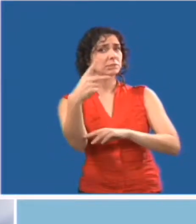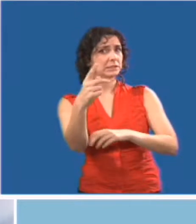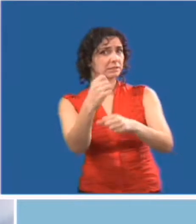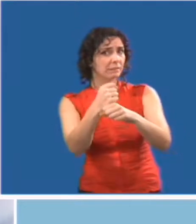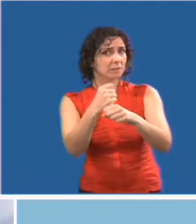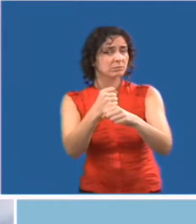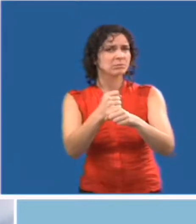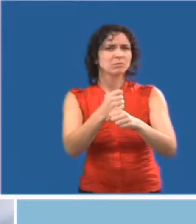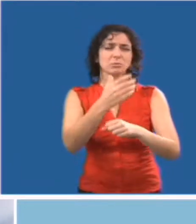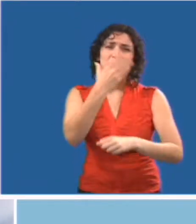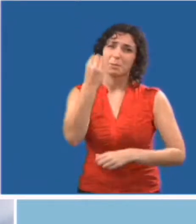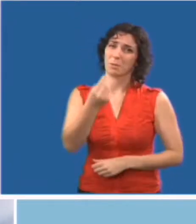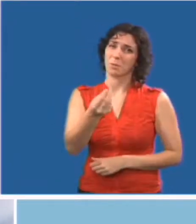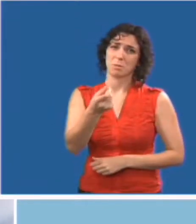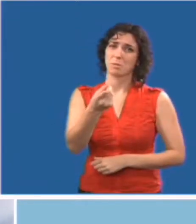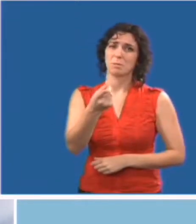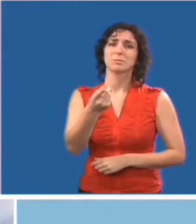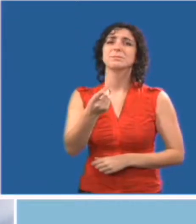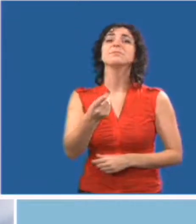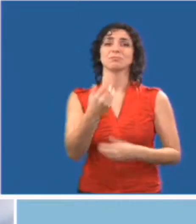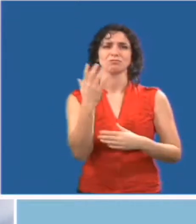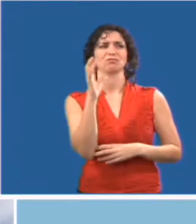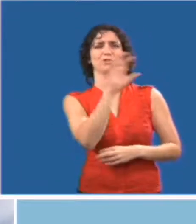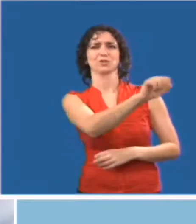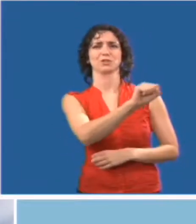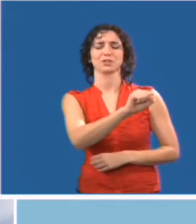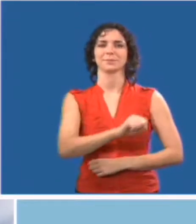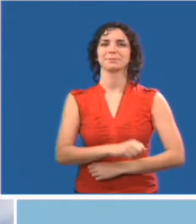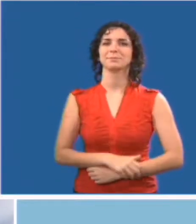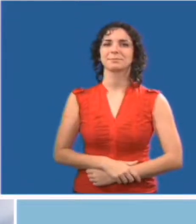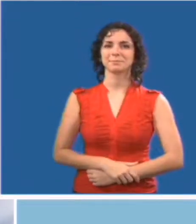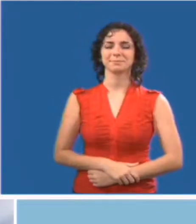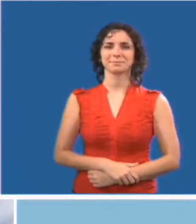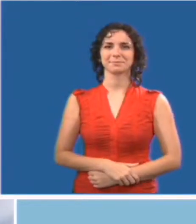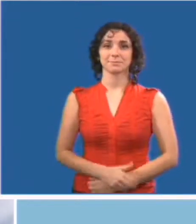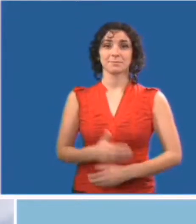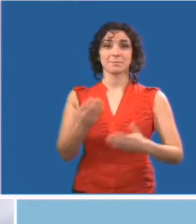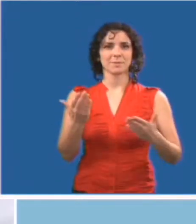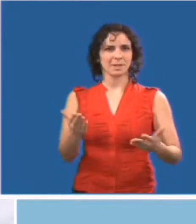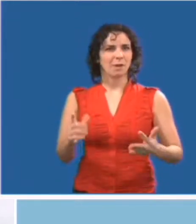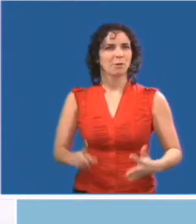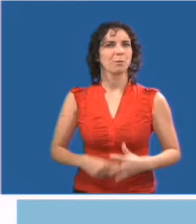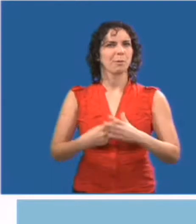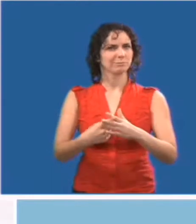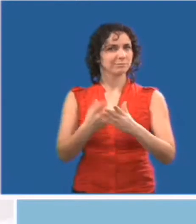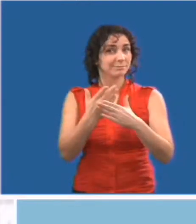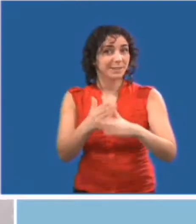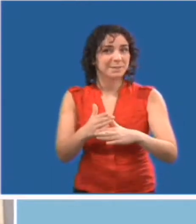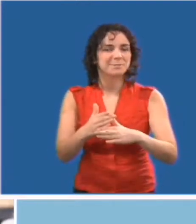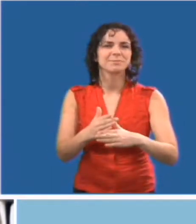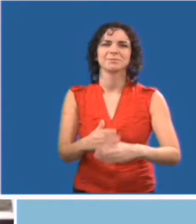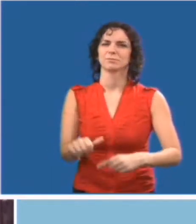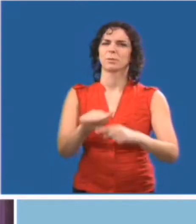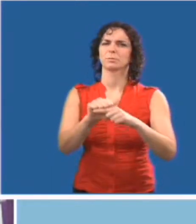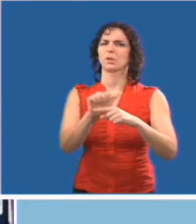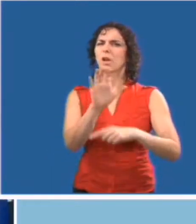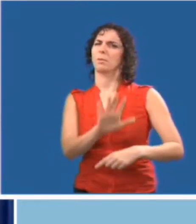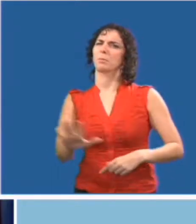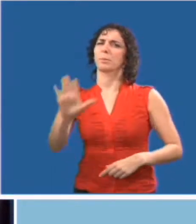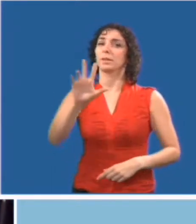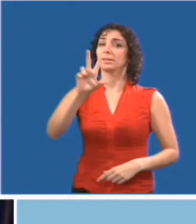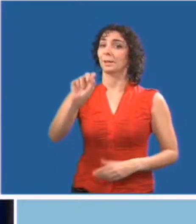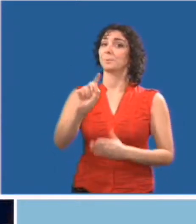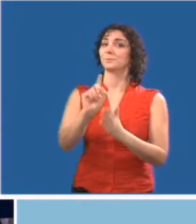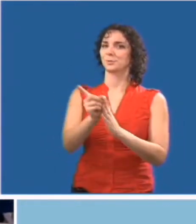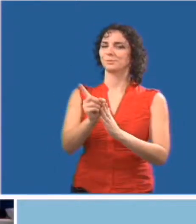pouvez trouver la feuille de référence à l'école ou sur le site de travail. Vous êtes maintenant